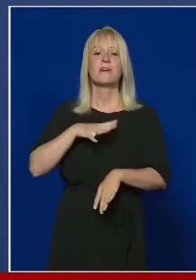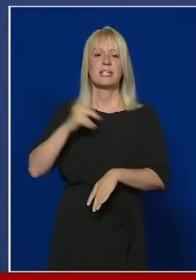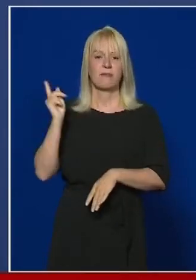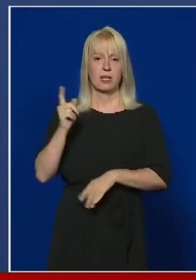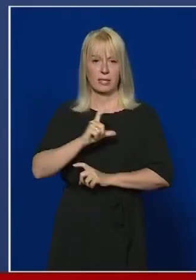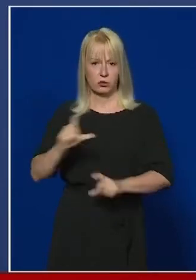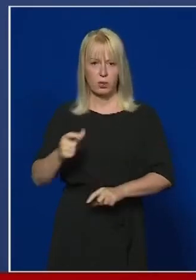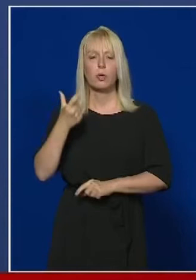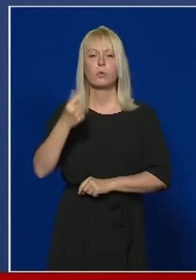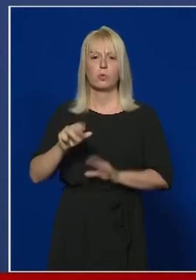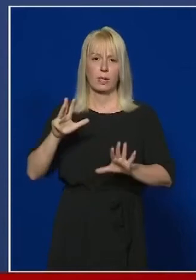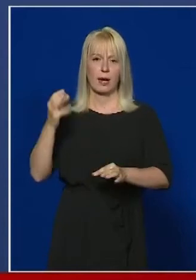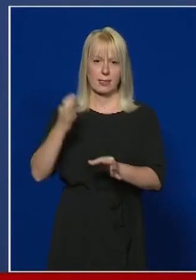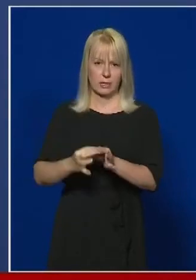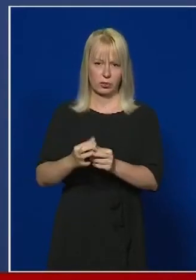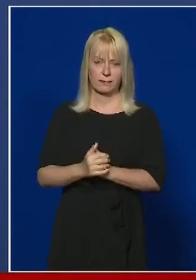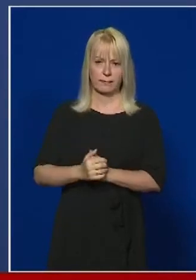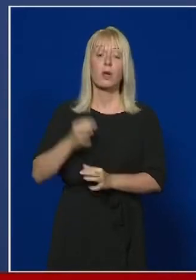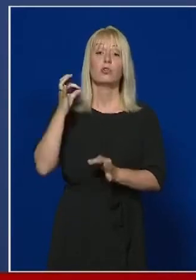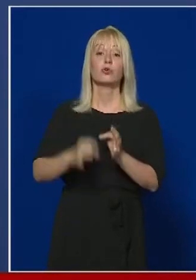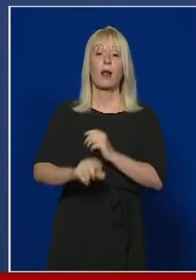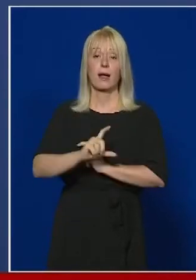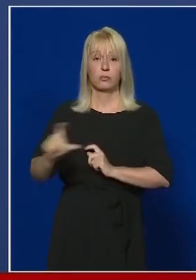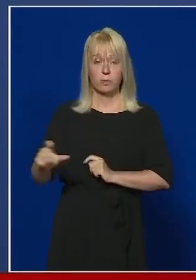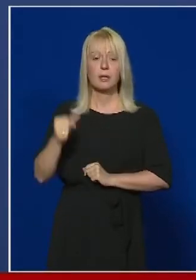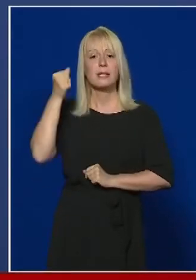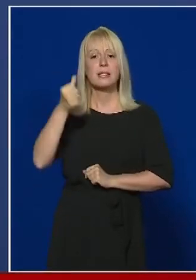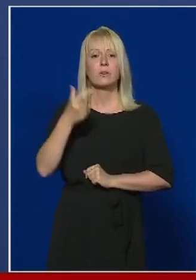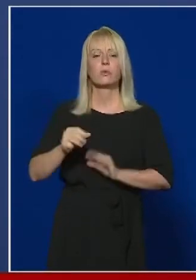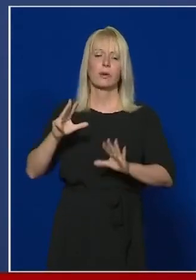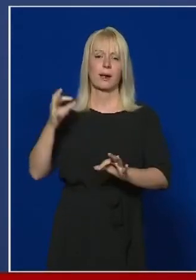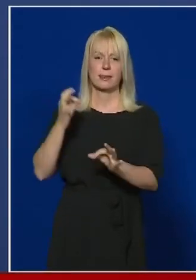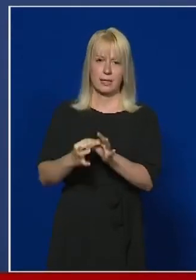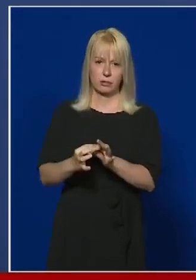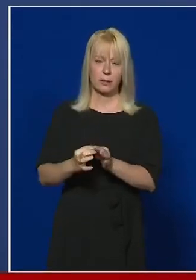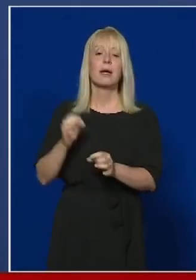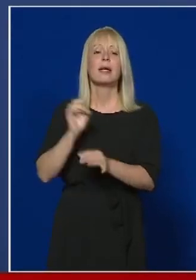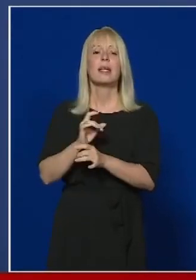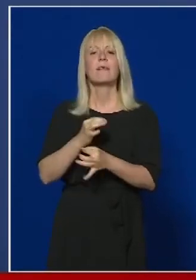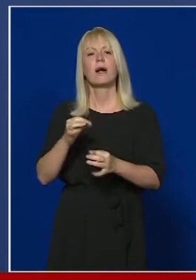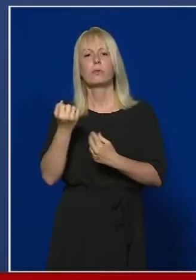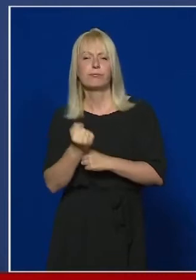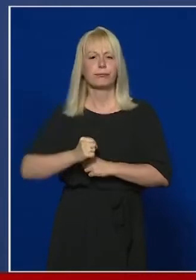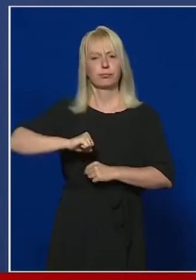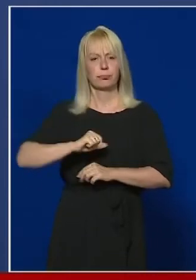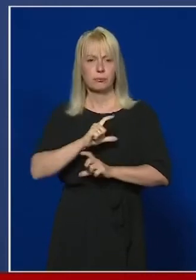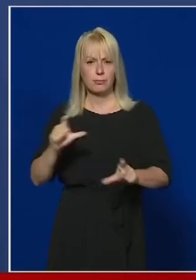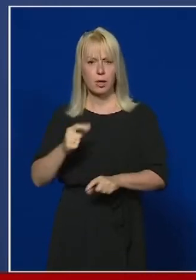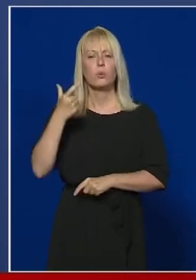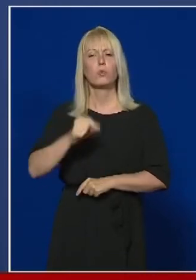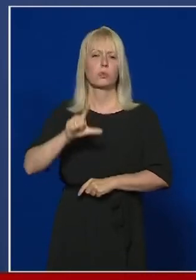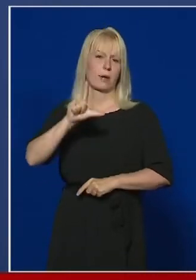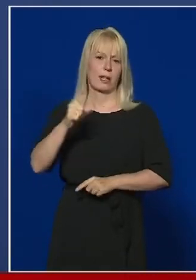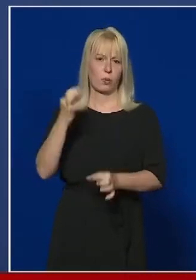miatt 29 esetben, csalás miatt 129 esetben, míg járványügyi szabályszegés miatt 22